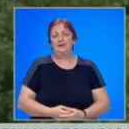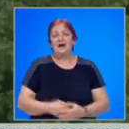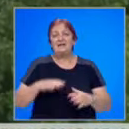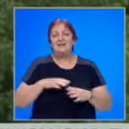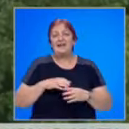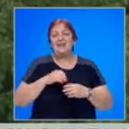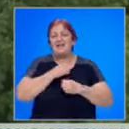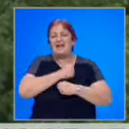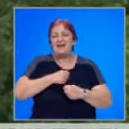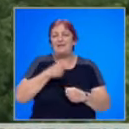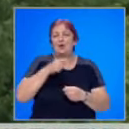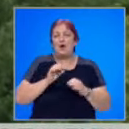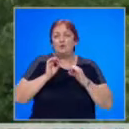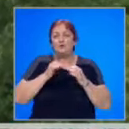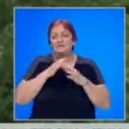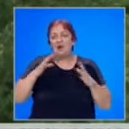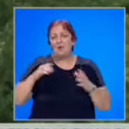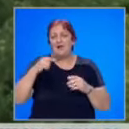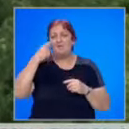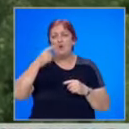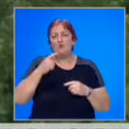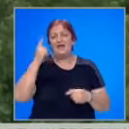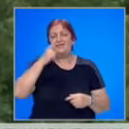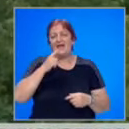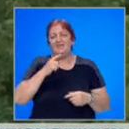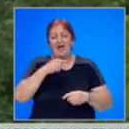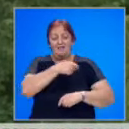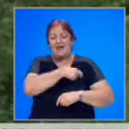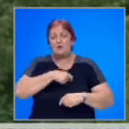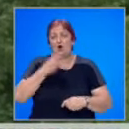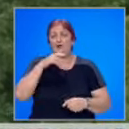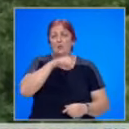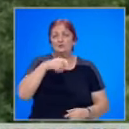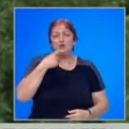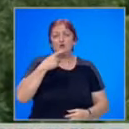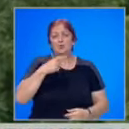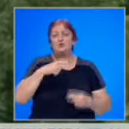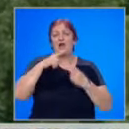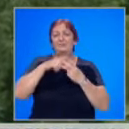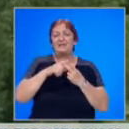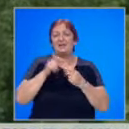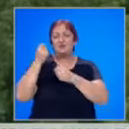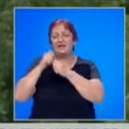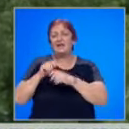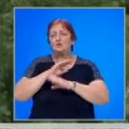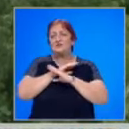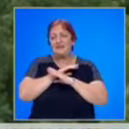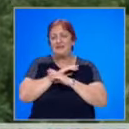Заради трагедията, която наистина е голяма, утре ден на тралър е обявен в три общини. Това са общините Петричи и Кресна, откъдето са